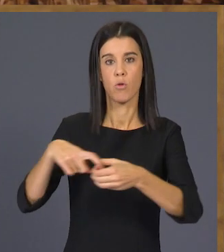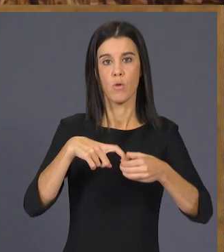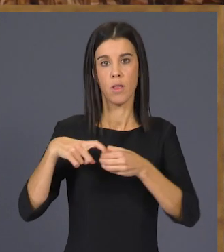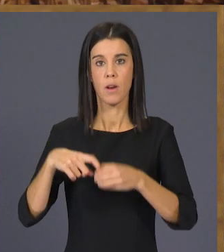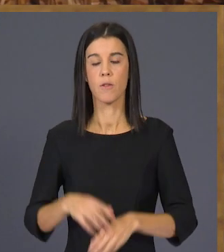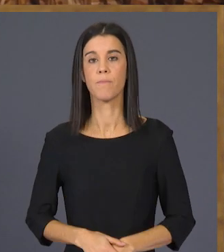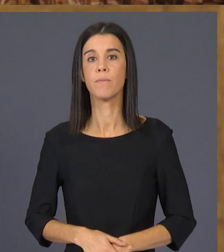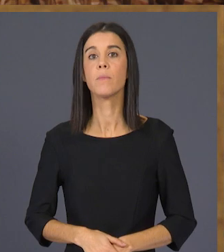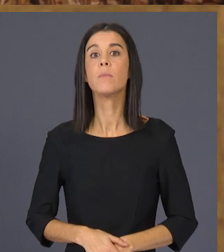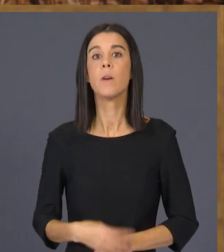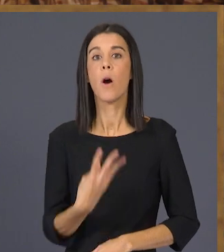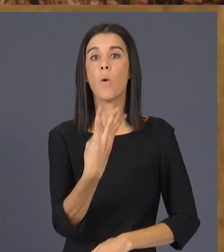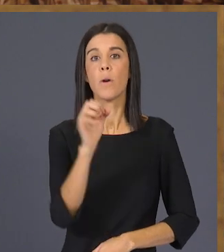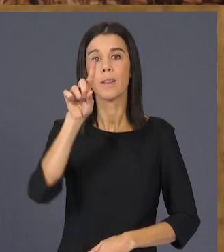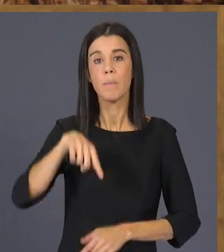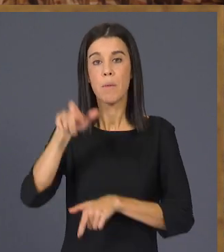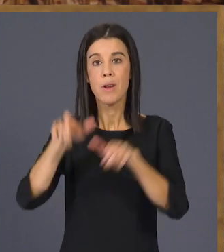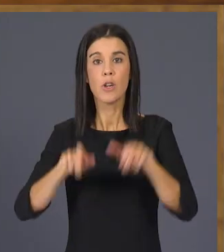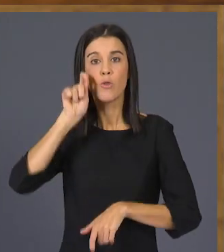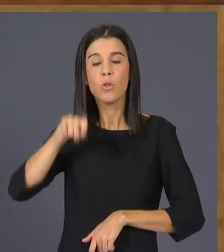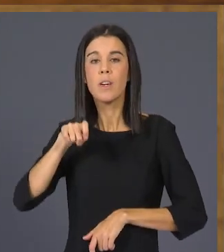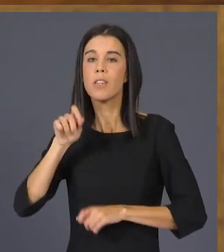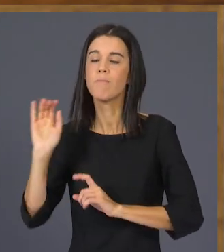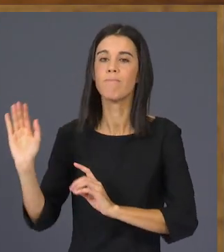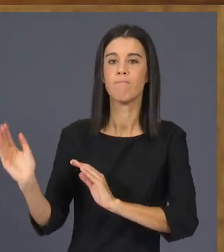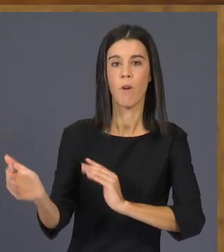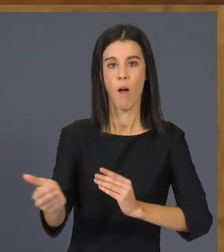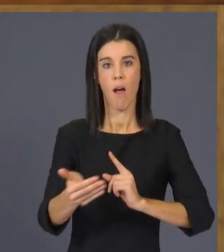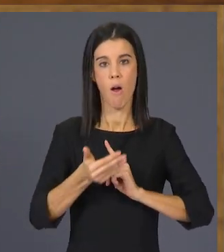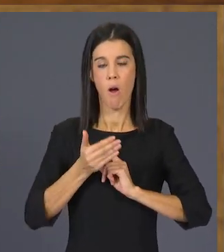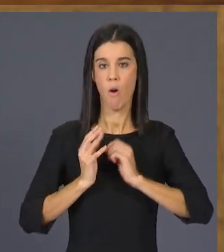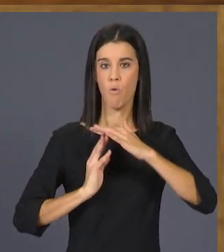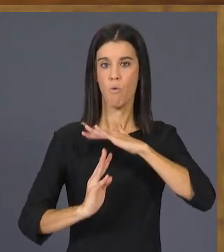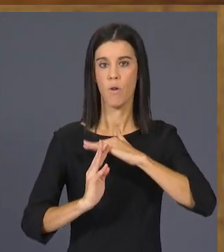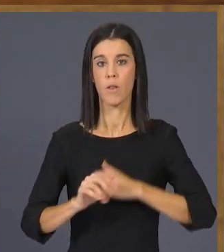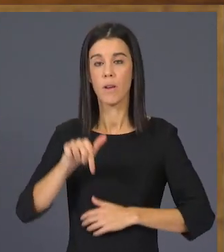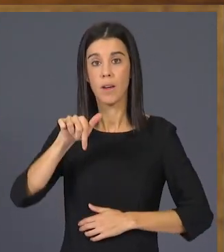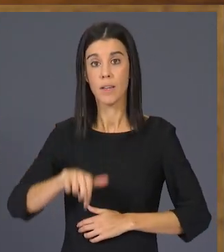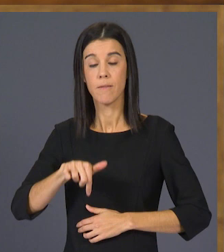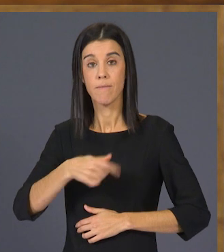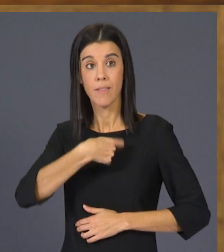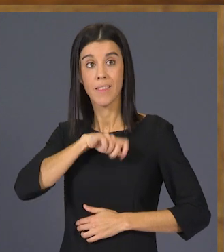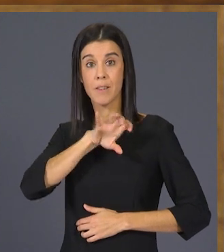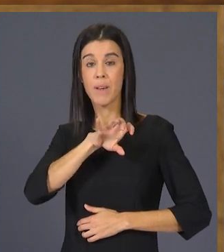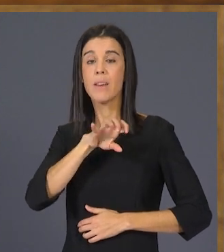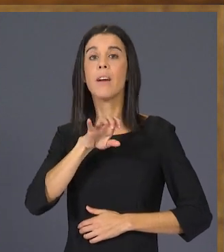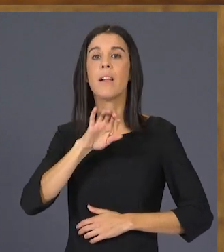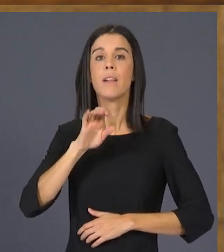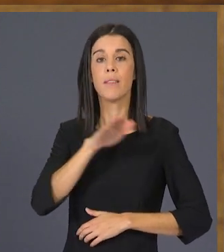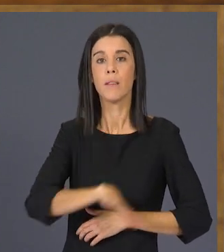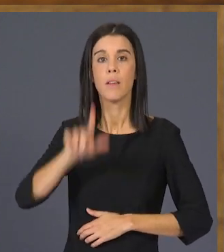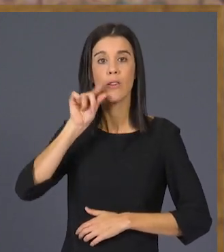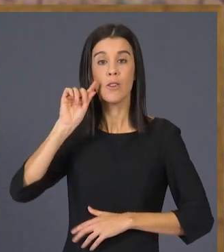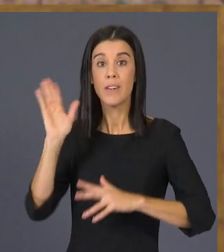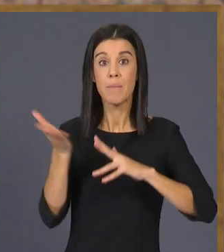acollit 40.000 refugiats d'Ucrània. Tenim escolaritzats així a la meitat dels xiquets i xiquetes ucranians que han vingut a